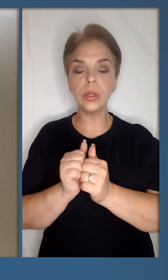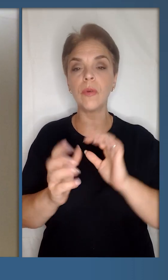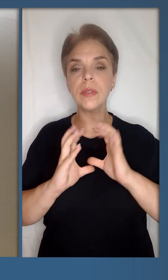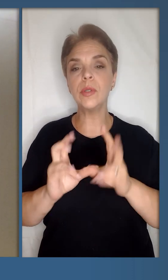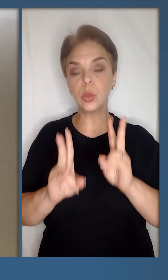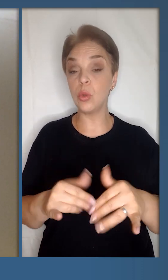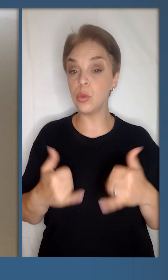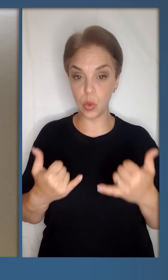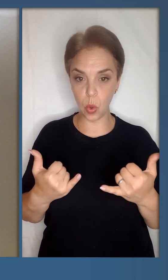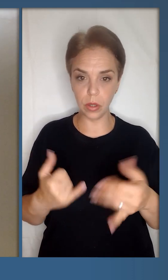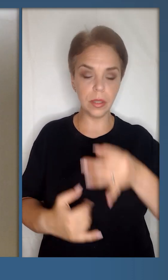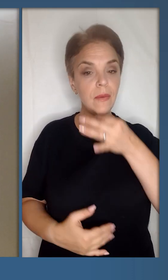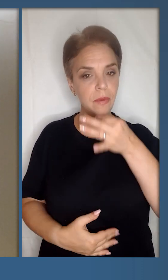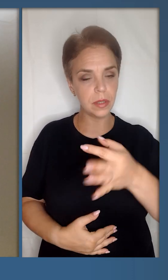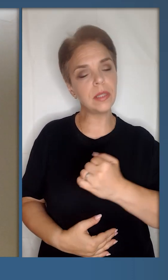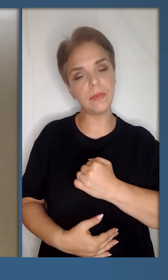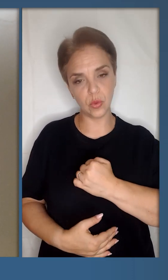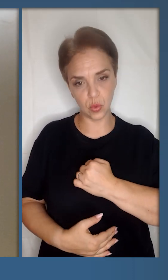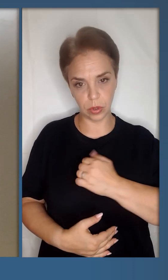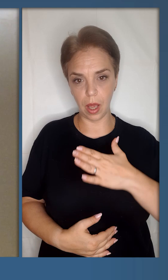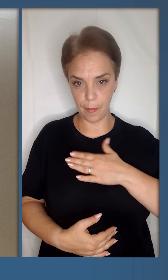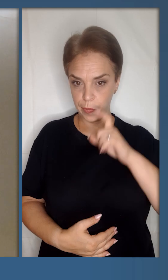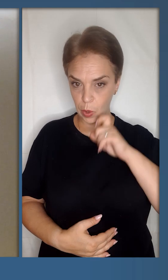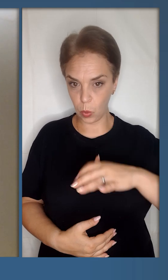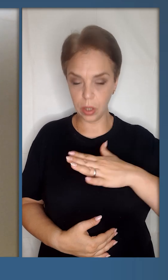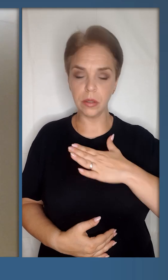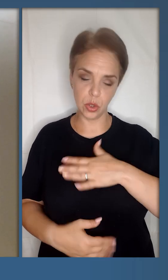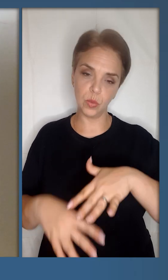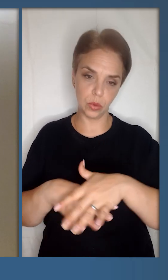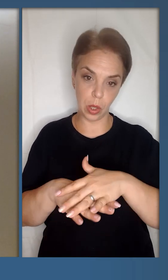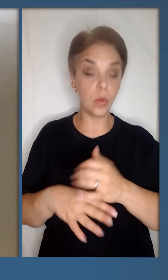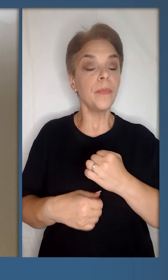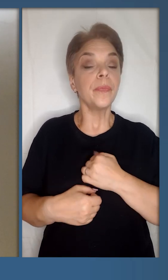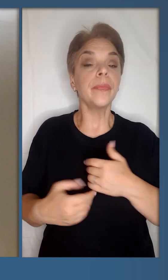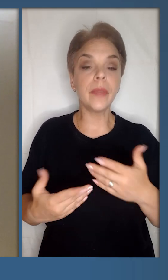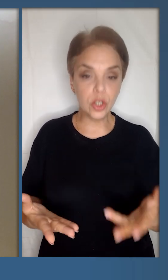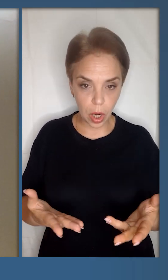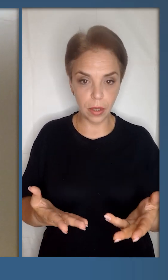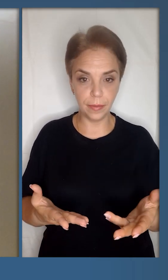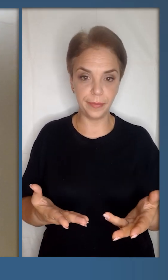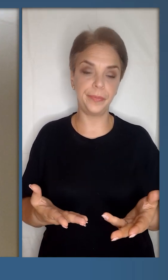кожній у світі, хто сьогодні висловив співчуття Україні, нашому народу. На жаль,